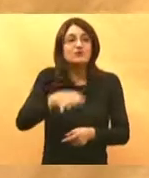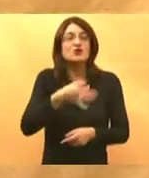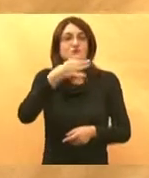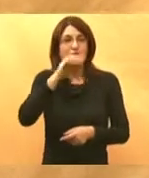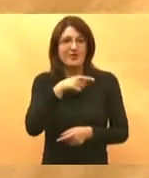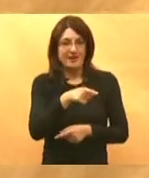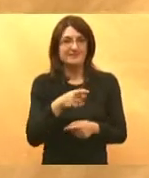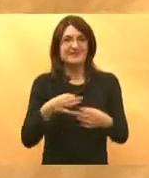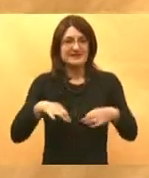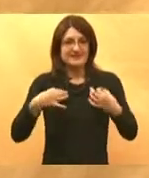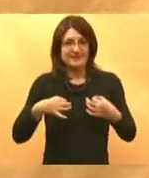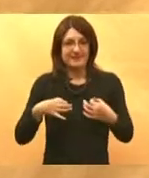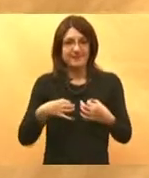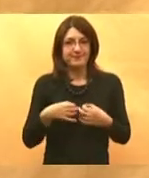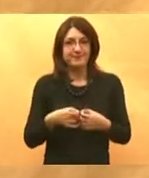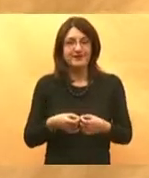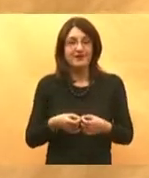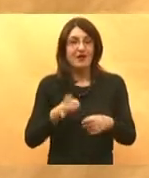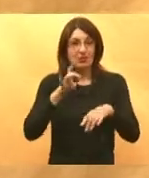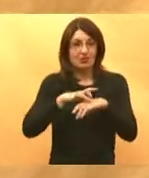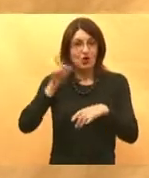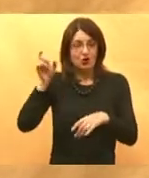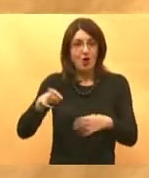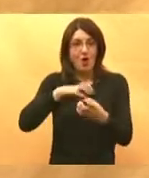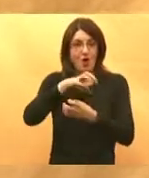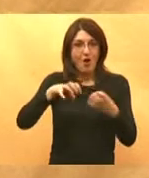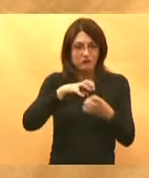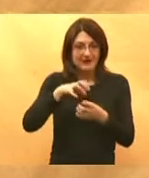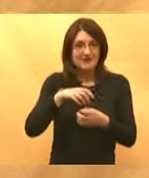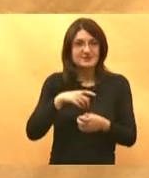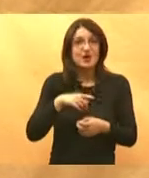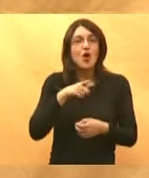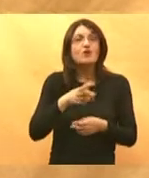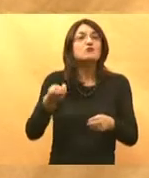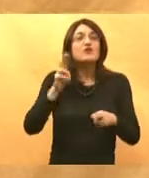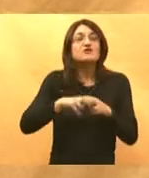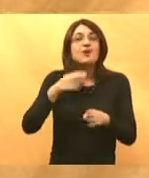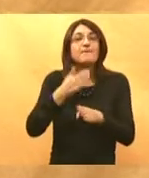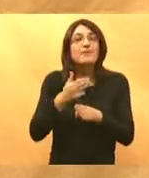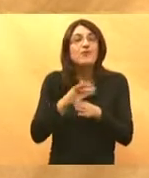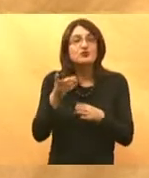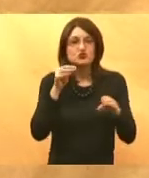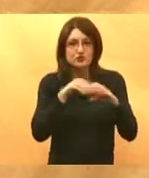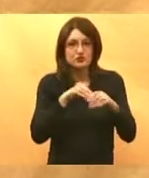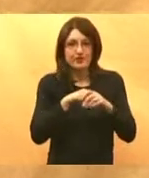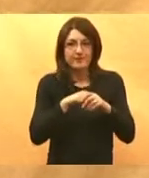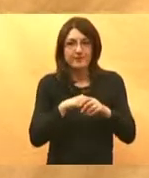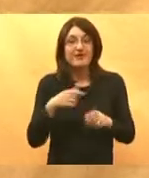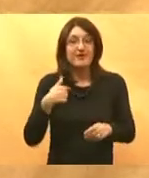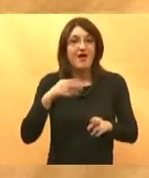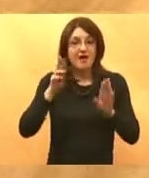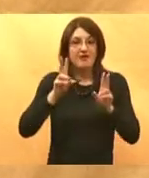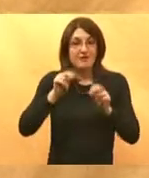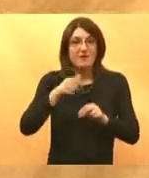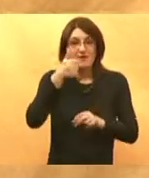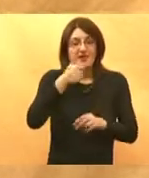ali ono što je gospodin rekla pacijenti i obiteljski lječnici ja mislim najbolje mogu pomoći i u uštedanom sustavu i ja imam jedan veliki prigovor